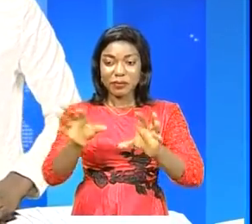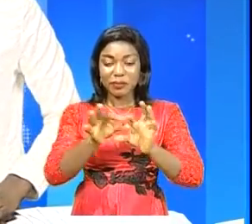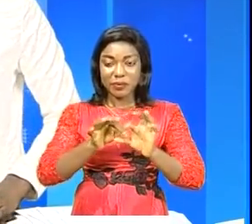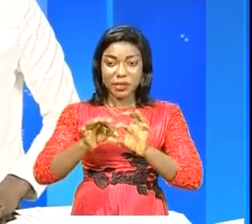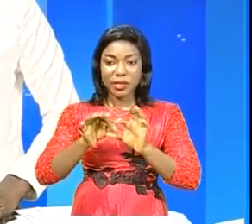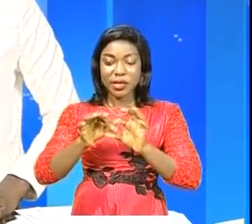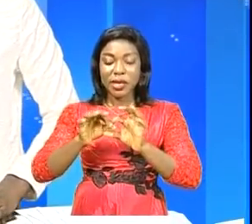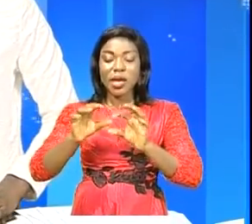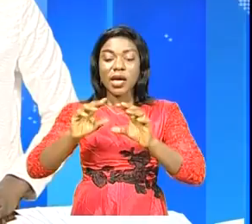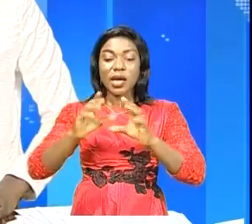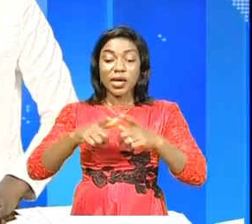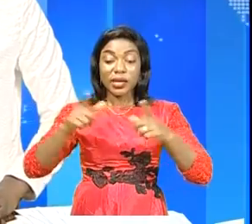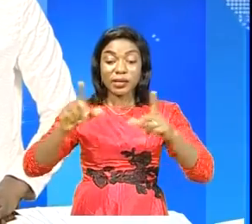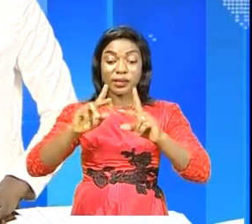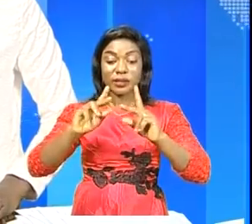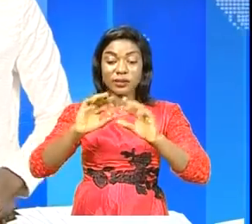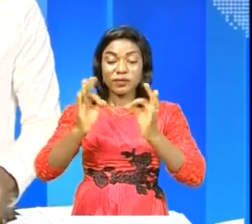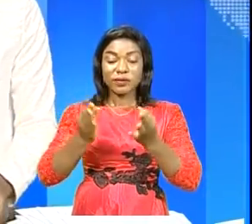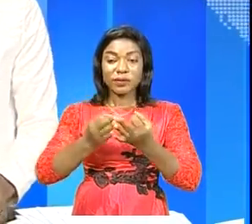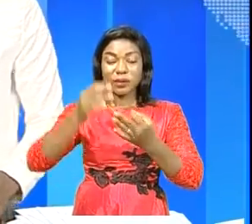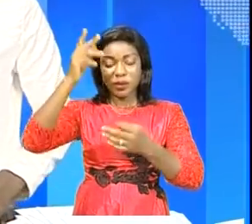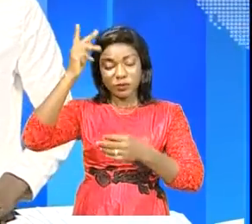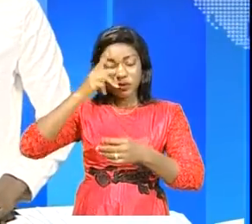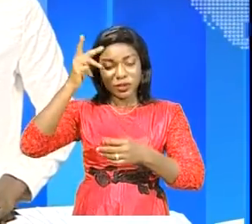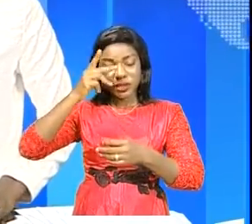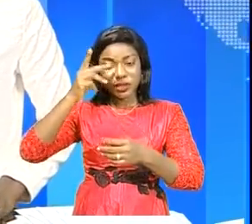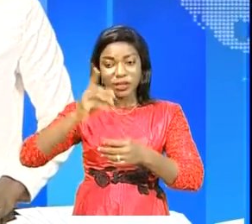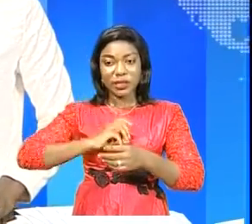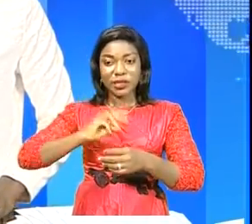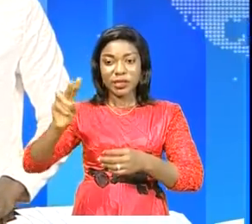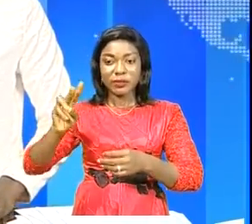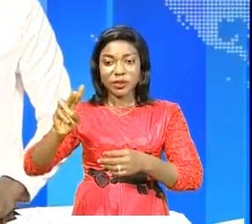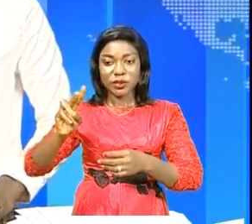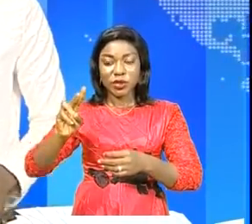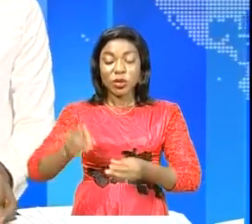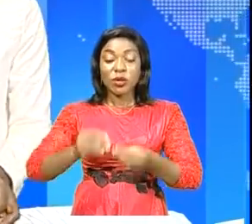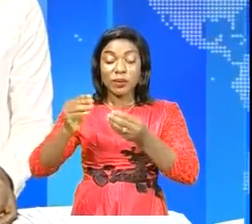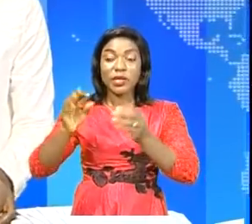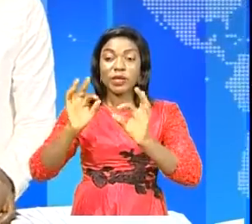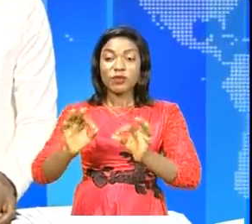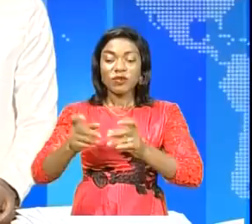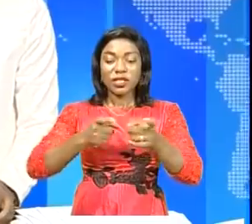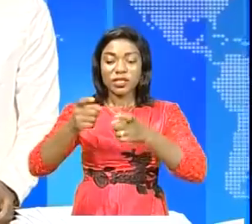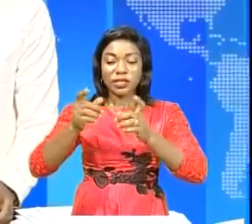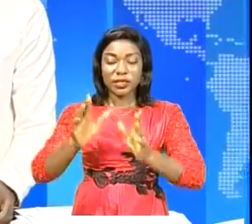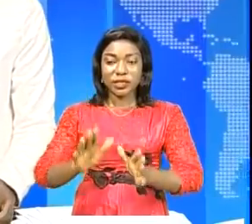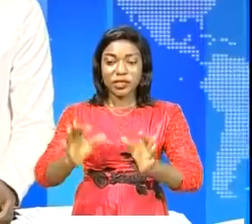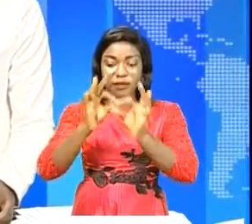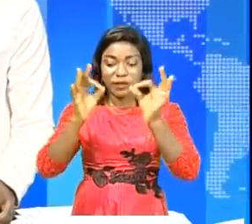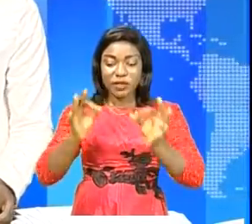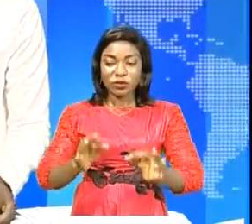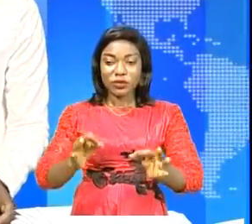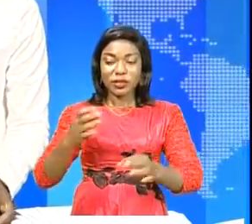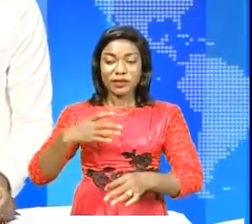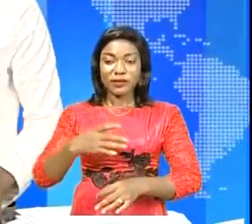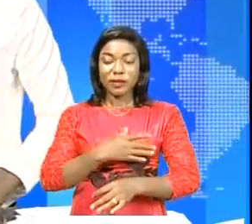politique UDP a procédé à l'installation des nouvelles dirigeantes de la Confédération Nationale de Femmes c'est